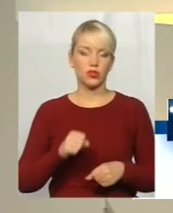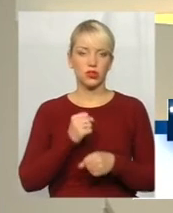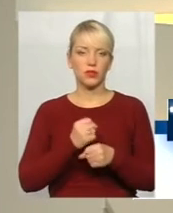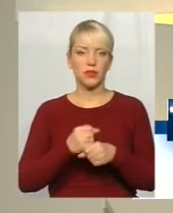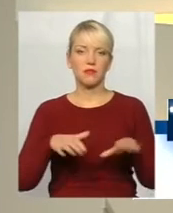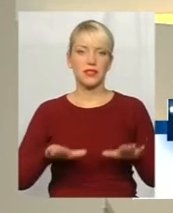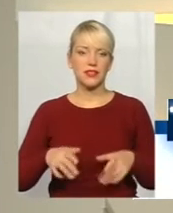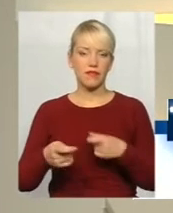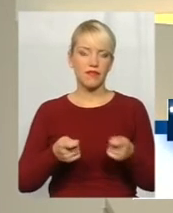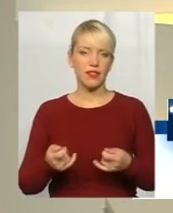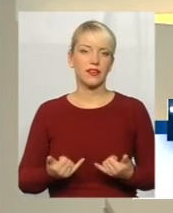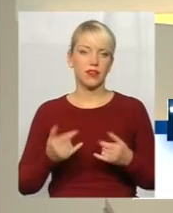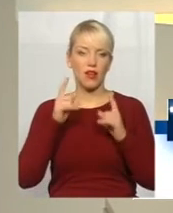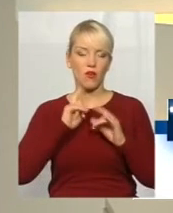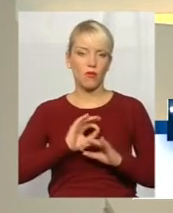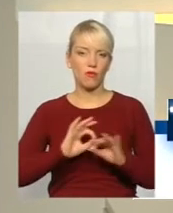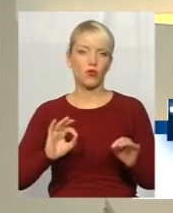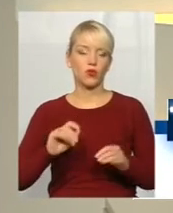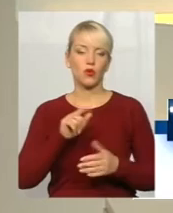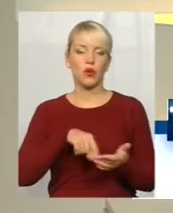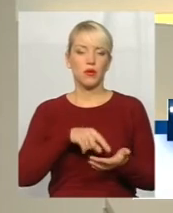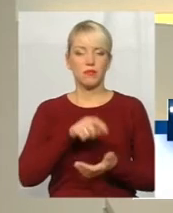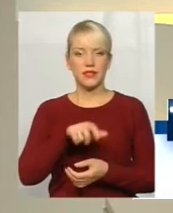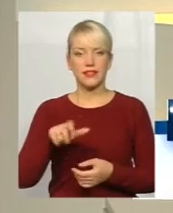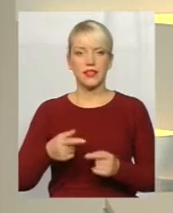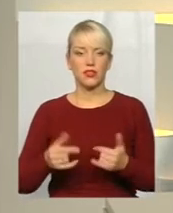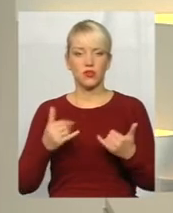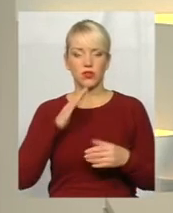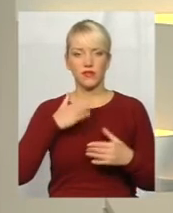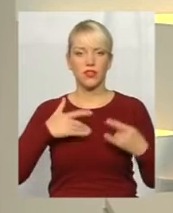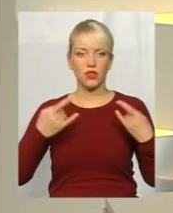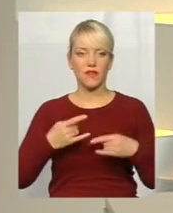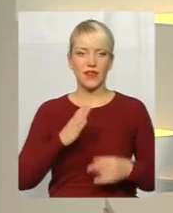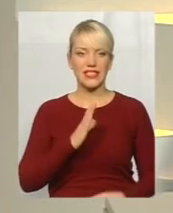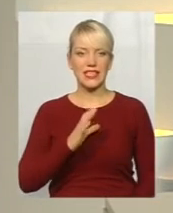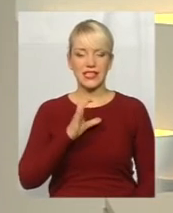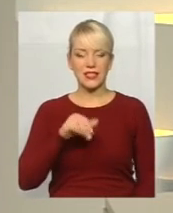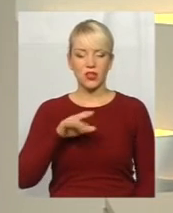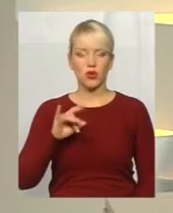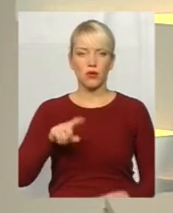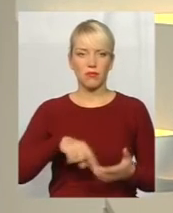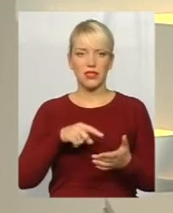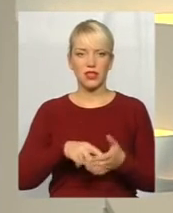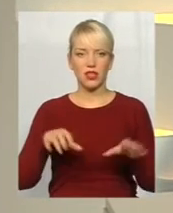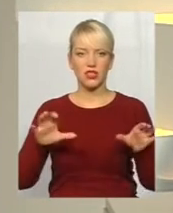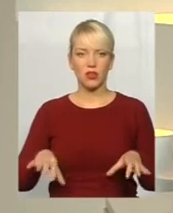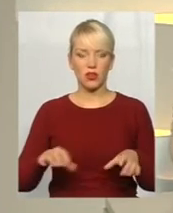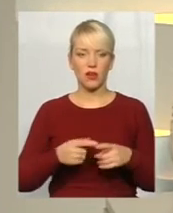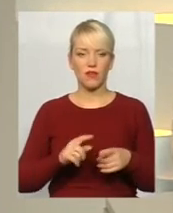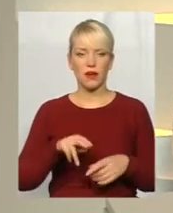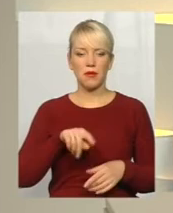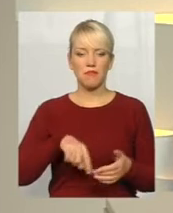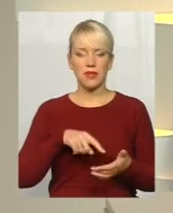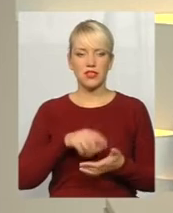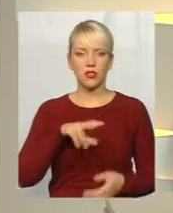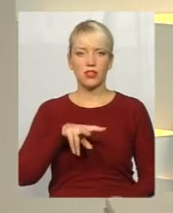місцева влада для комфорту містян. І сьогодні у нашій студії буде Василь Сидор-Міський, голова міста Славути. Пропоную